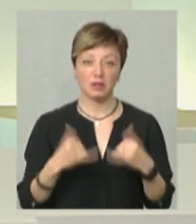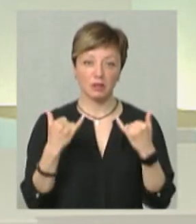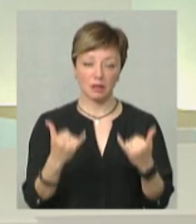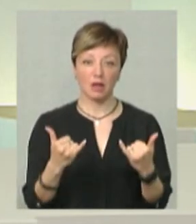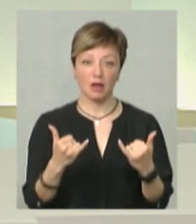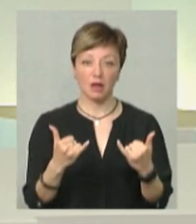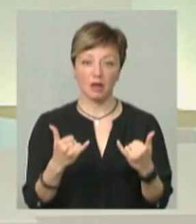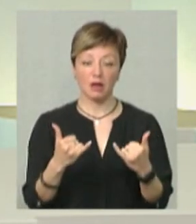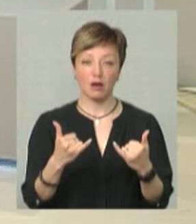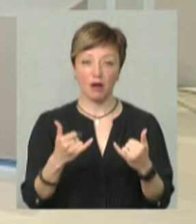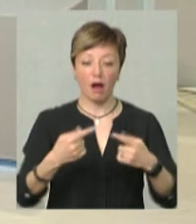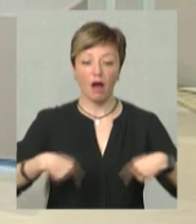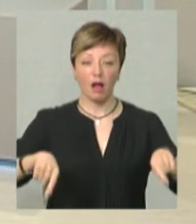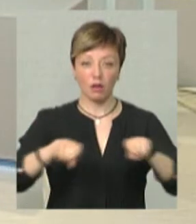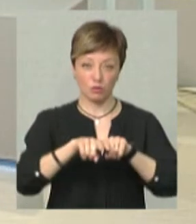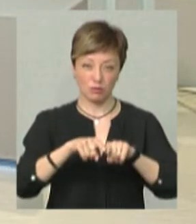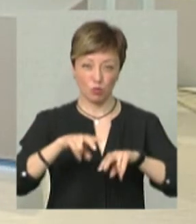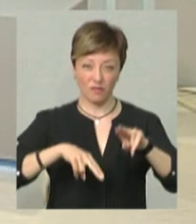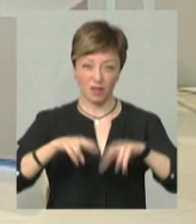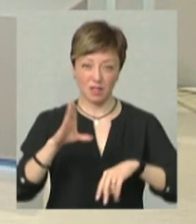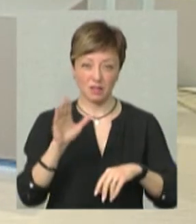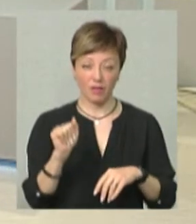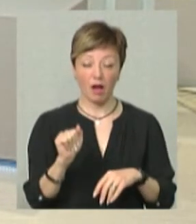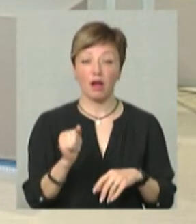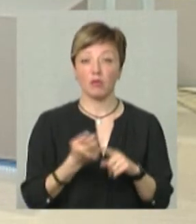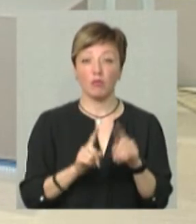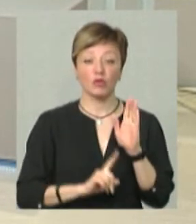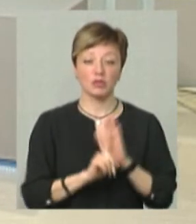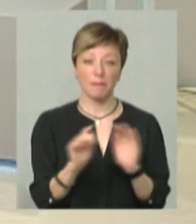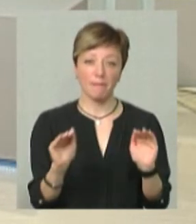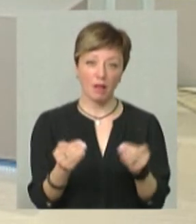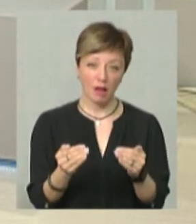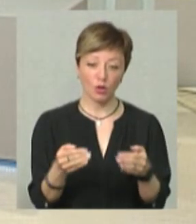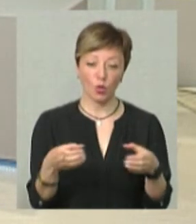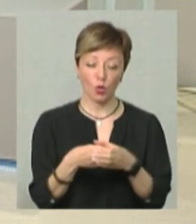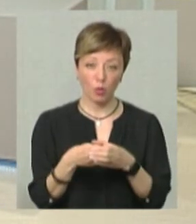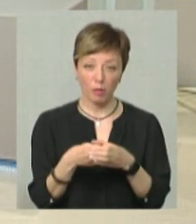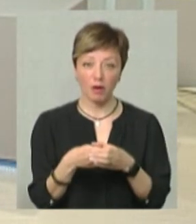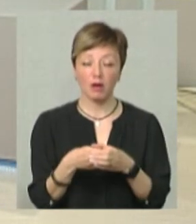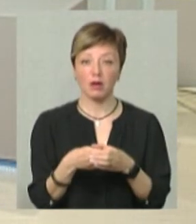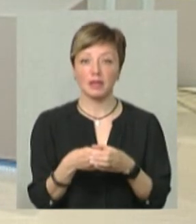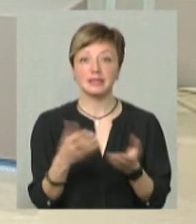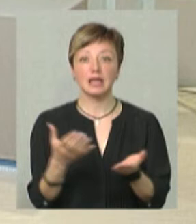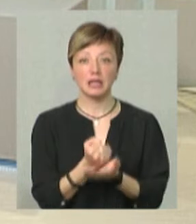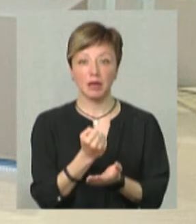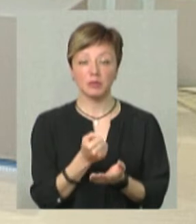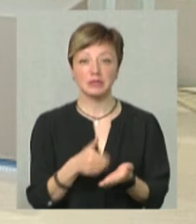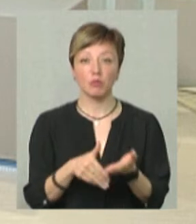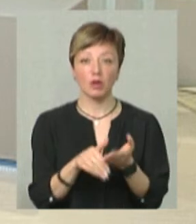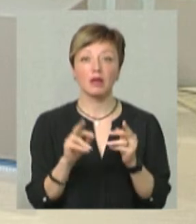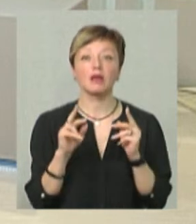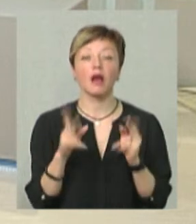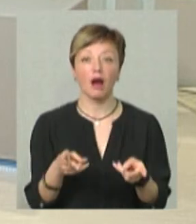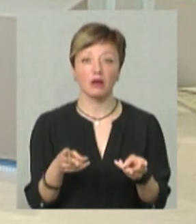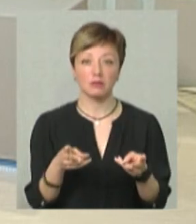і галузі будівництва, і інших галузей. Ось тому вона почнеться з невеличкої такої групи. Ми знайдемо спосіб,